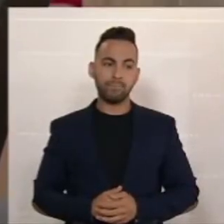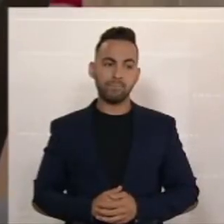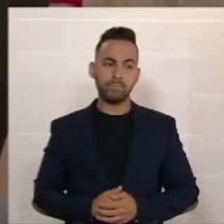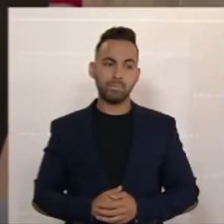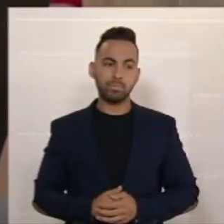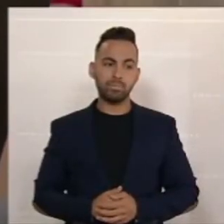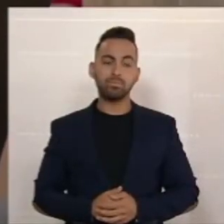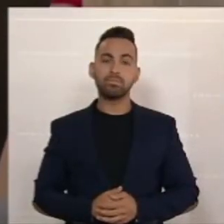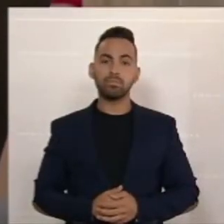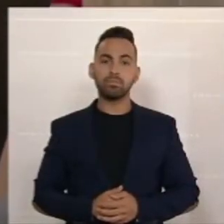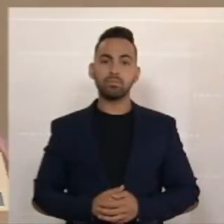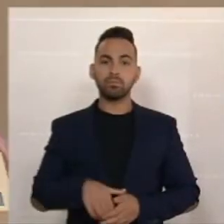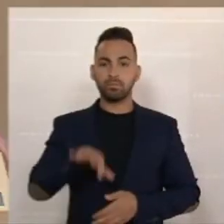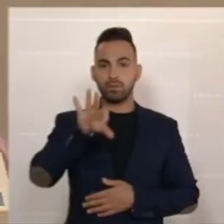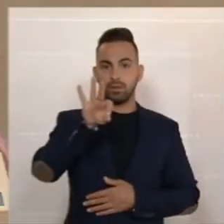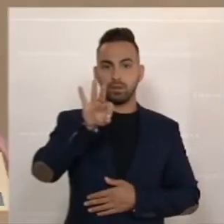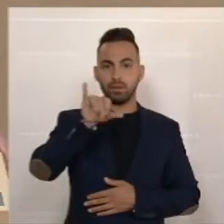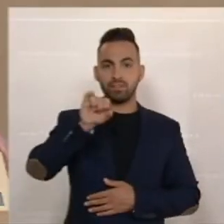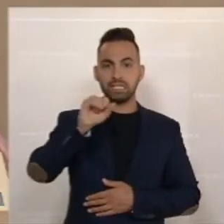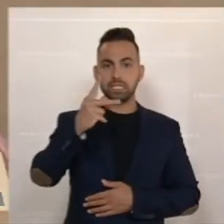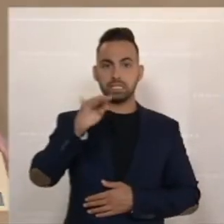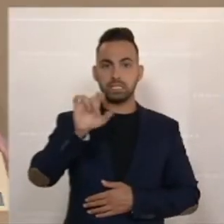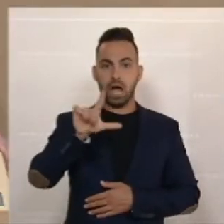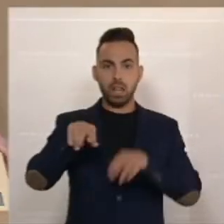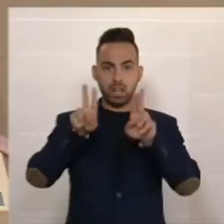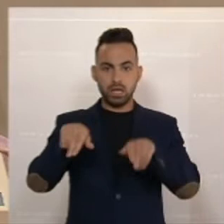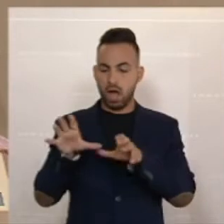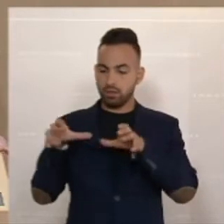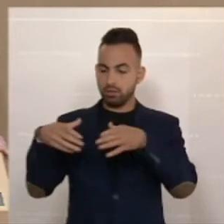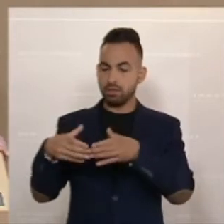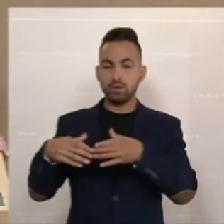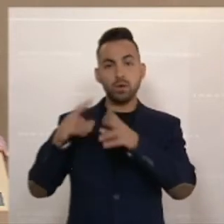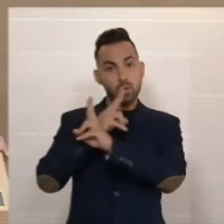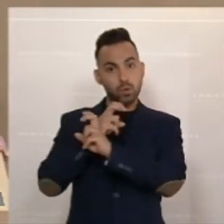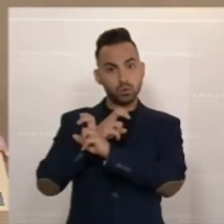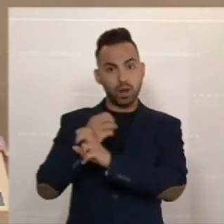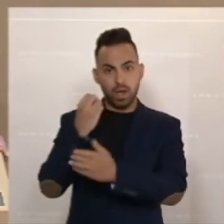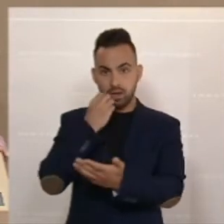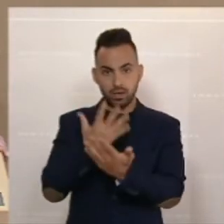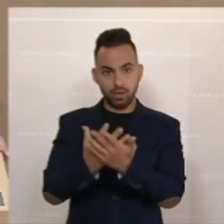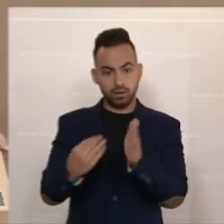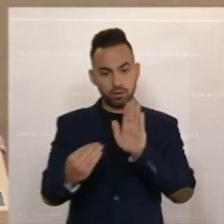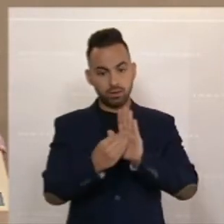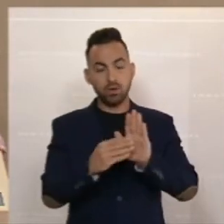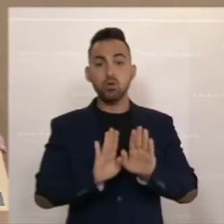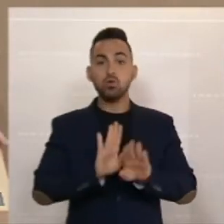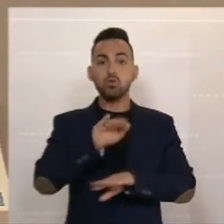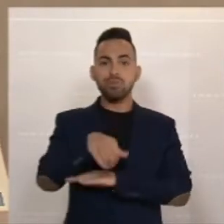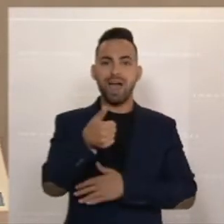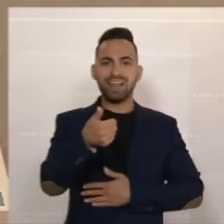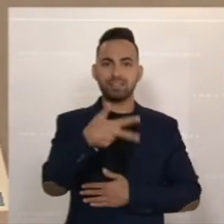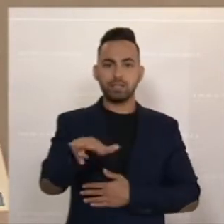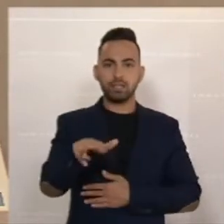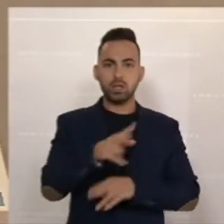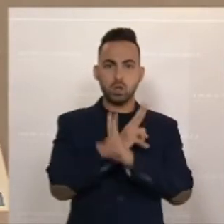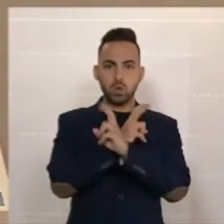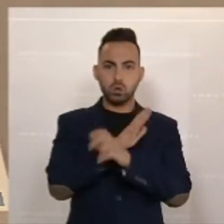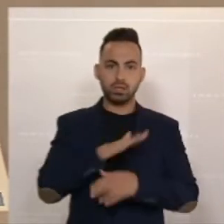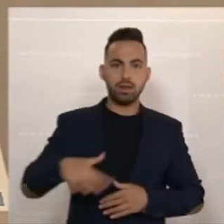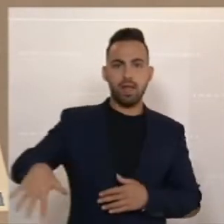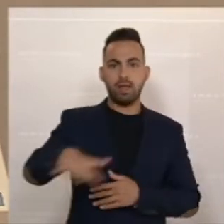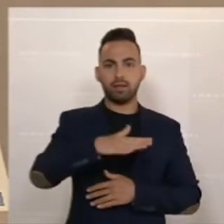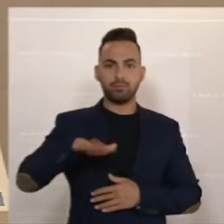Laut Fiskalrat in Österreich können sich mehr als ein Drittel der Haushalte in Österreich